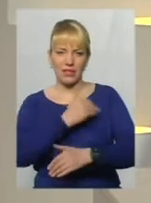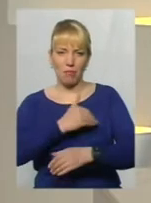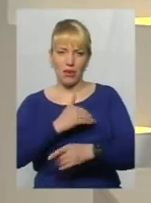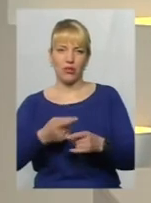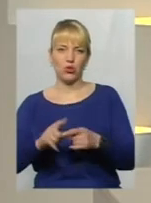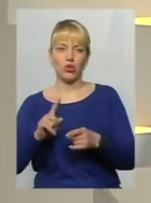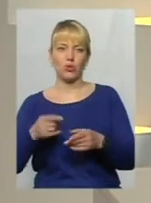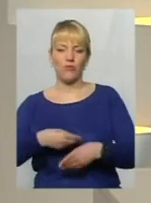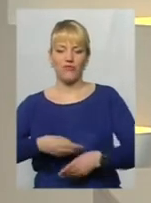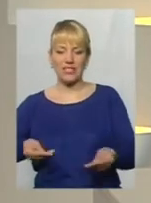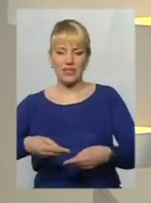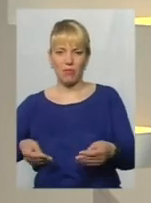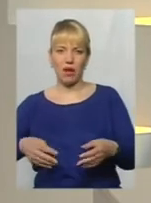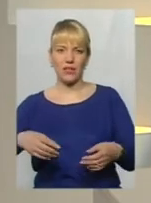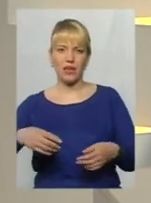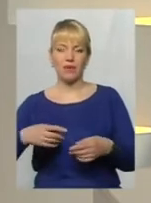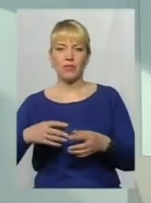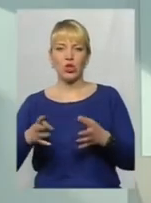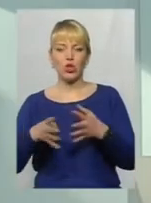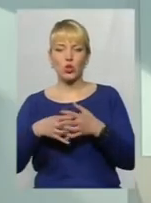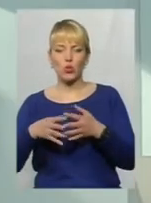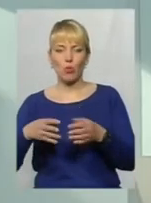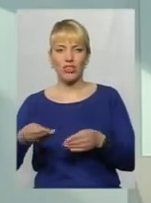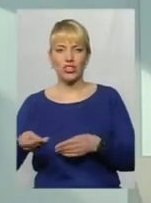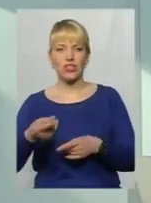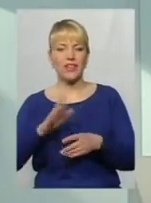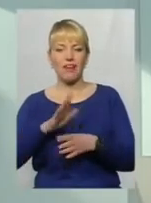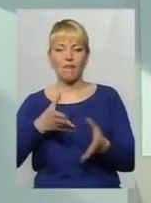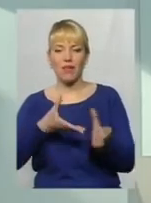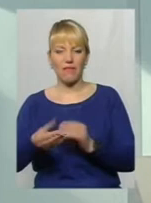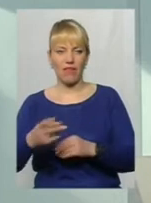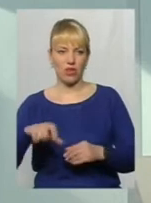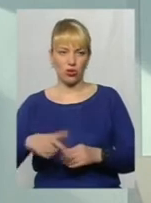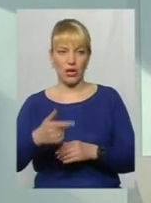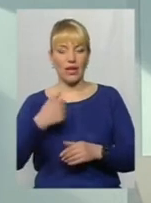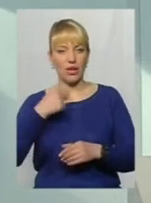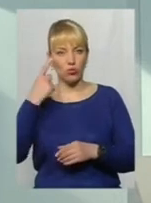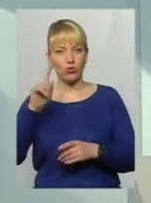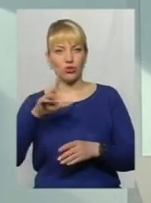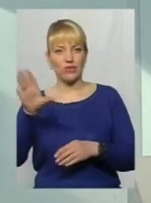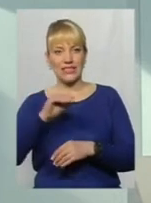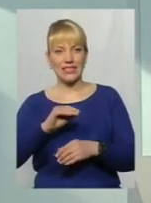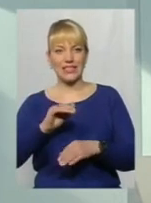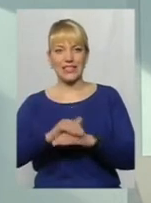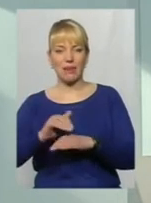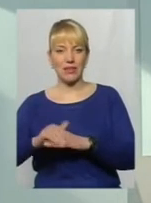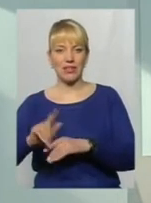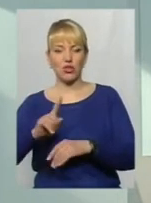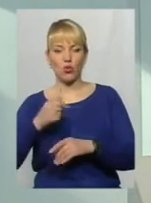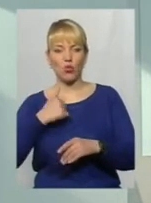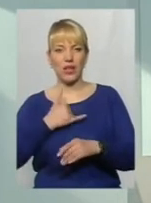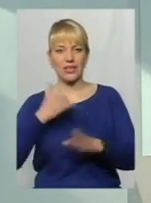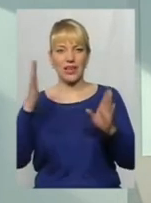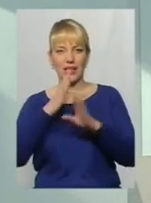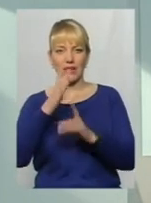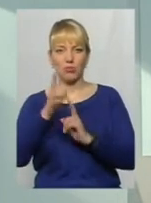не впливав на якість дороги? Ну, я думаю, що всі замітили, що в нас вже клімат помінявся за останні роки.